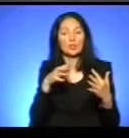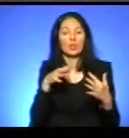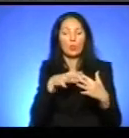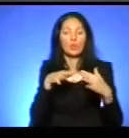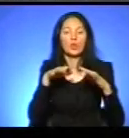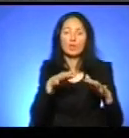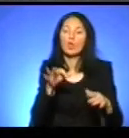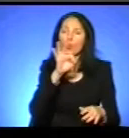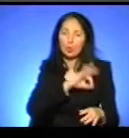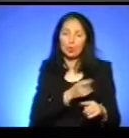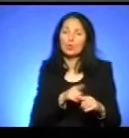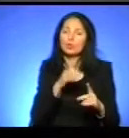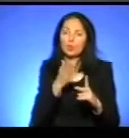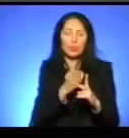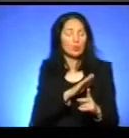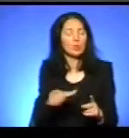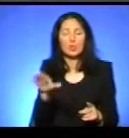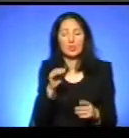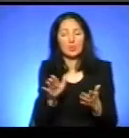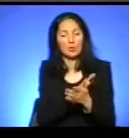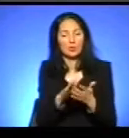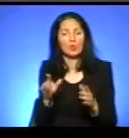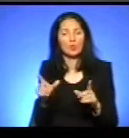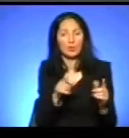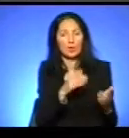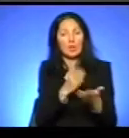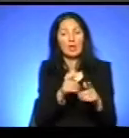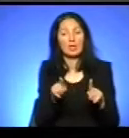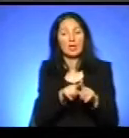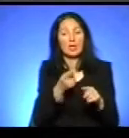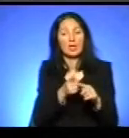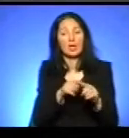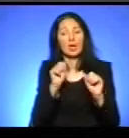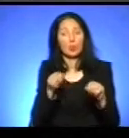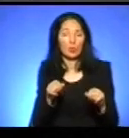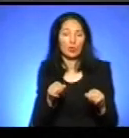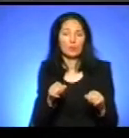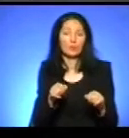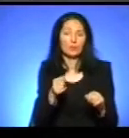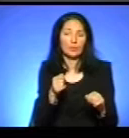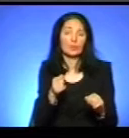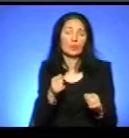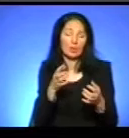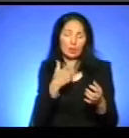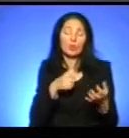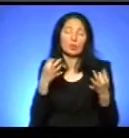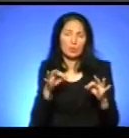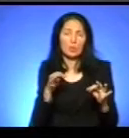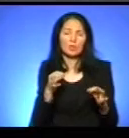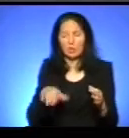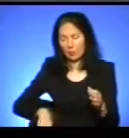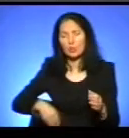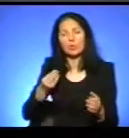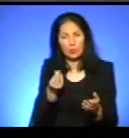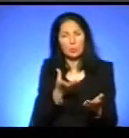користуються цією пільгою на безкоштовний проїзд. є такі, які можуть собі дозволити, вони витягують і оплачують за себе за